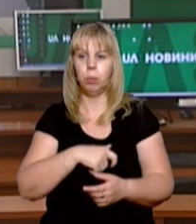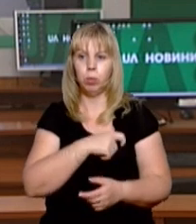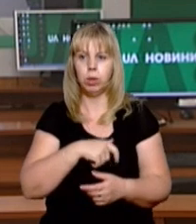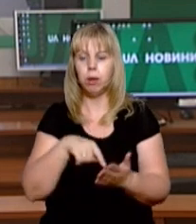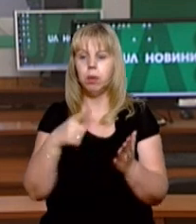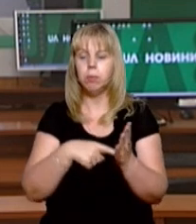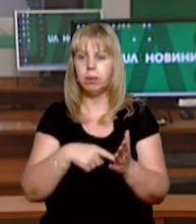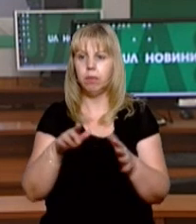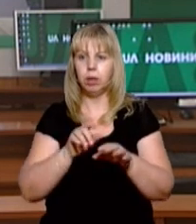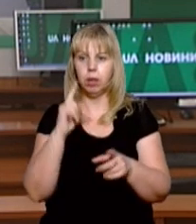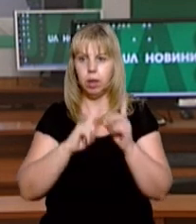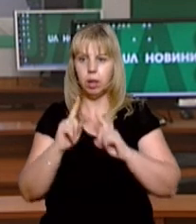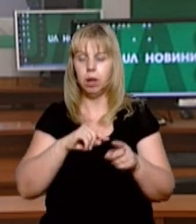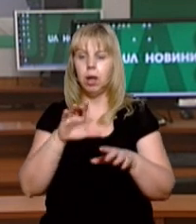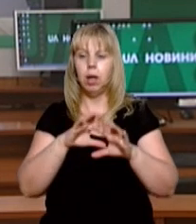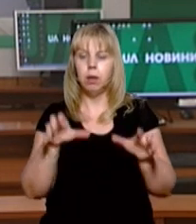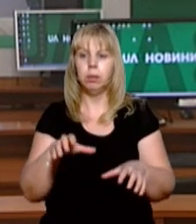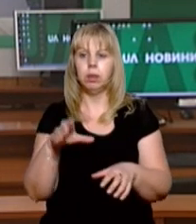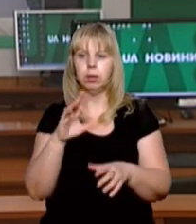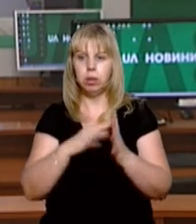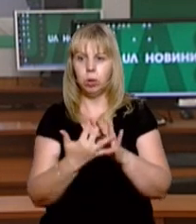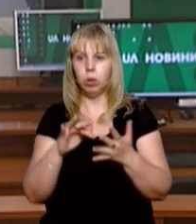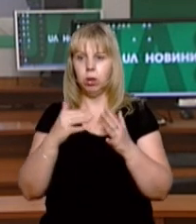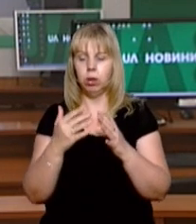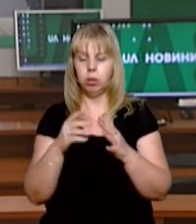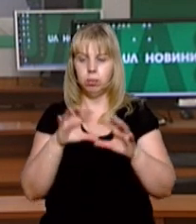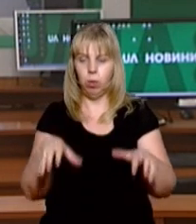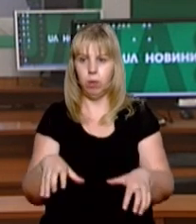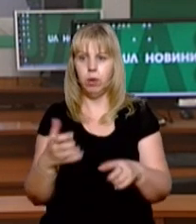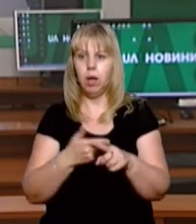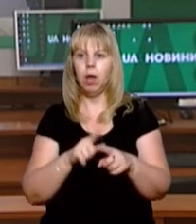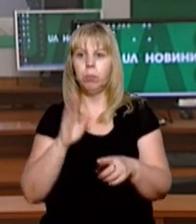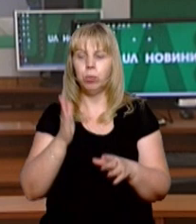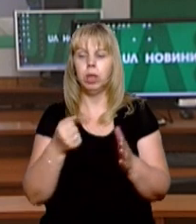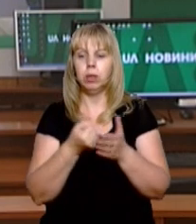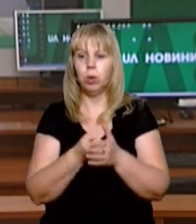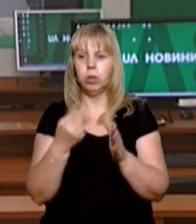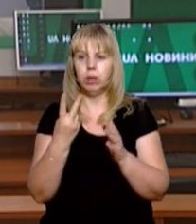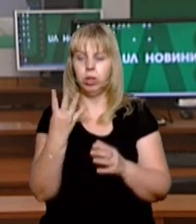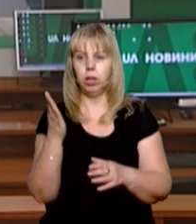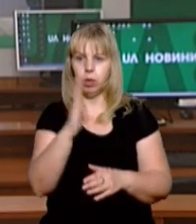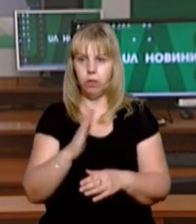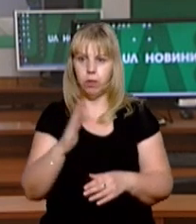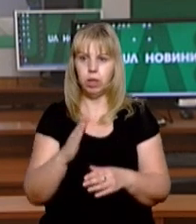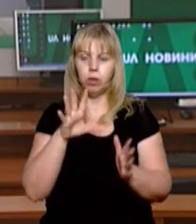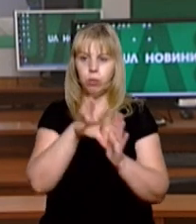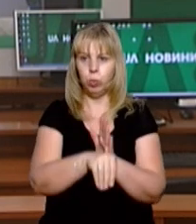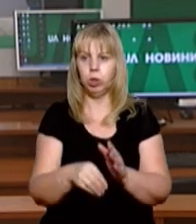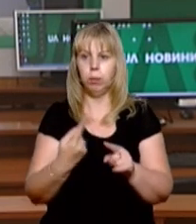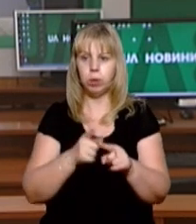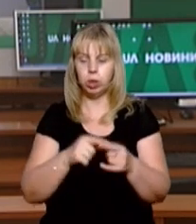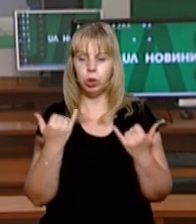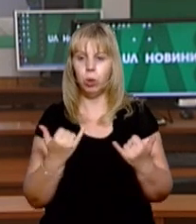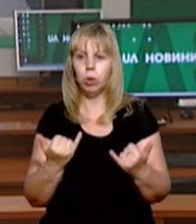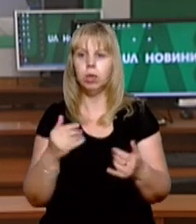місцевих рад на посади сільського, селищного та міського голови. Воно триватиме до 24 вересня включно. Про